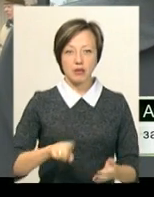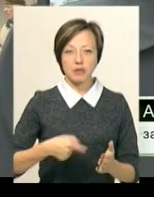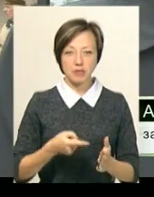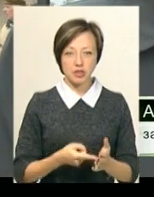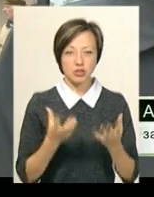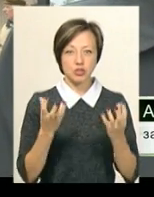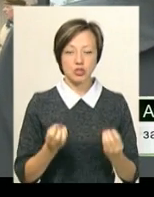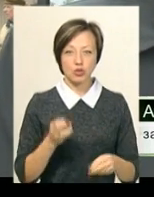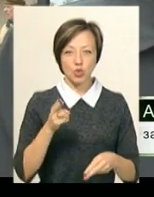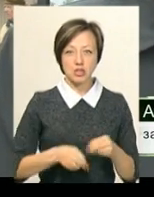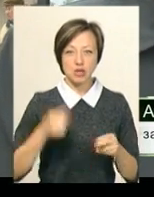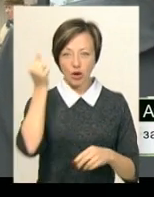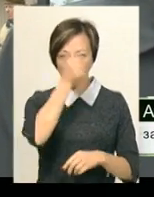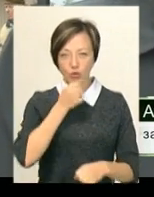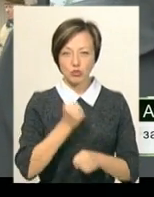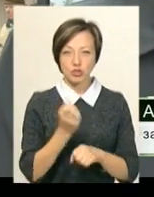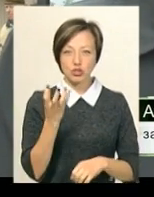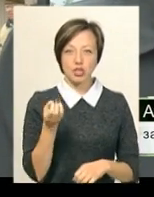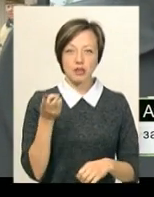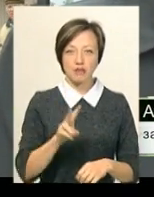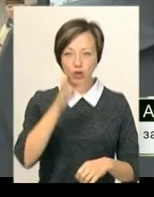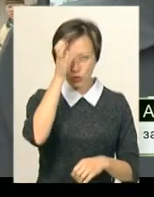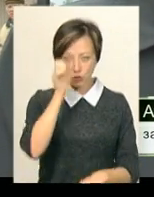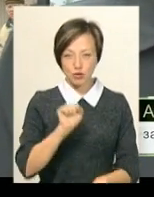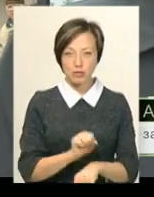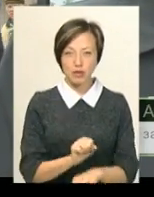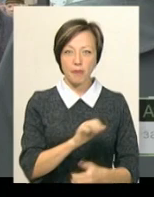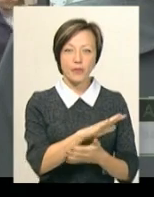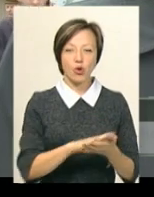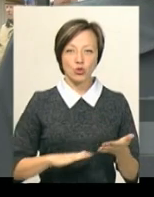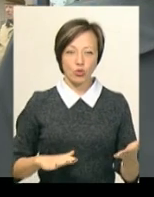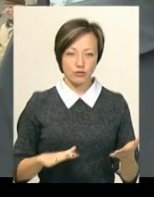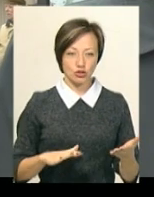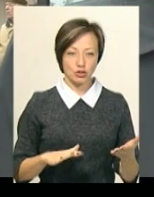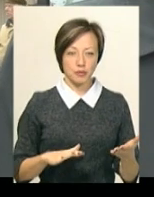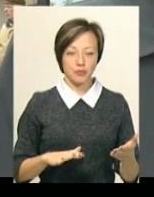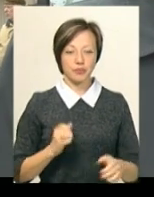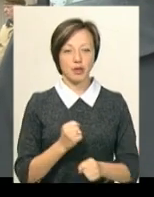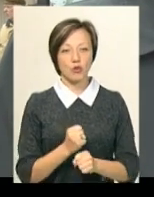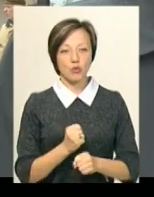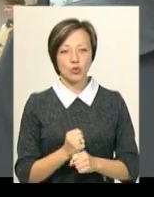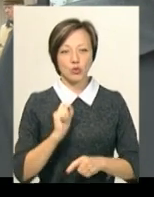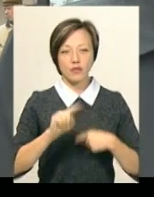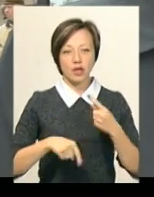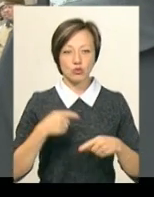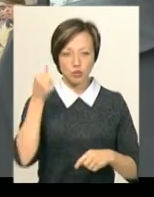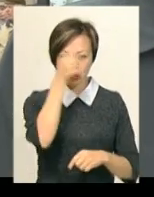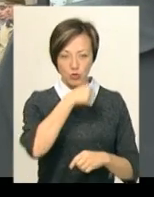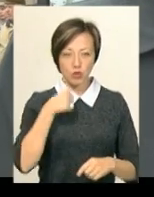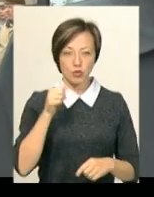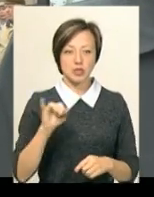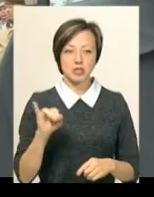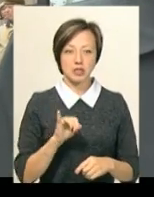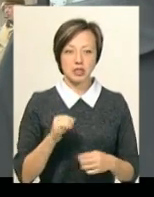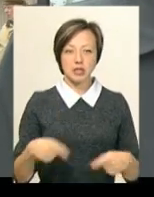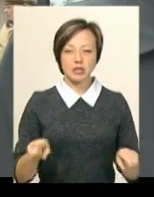до кінця року зробити ще дві розумні зупинки. Продовжити роботу в наступному році. І